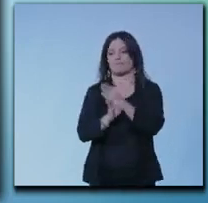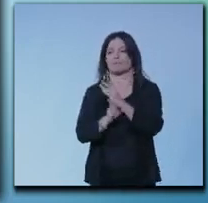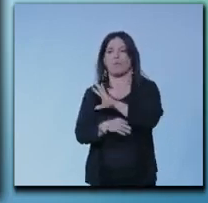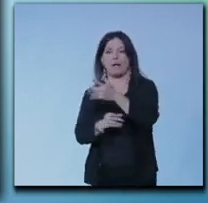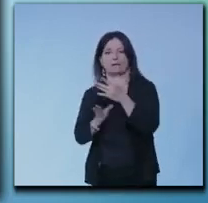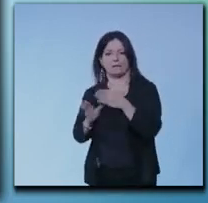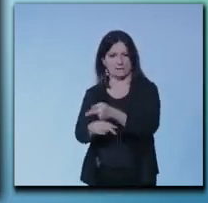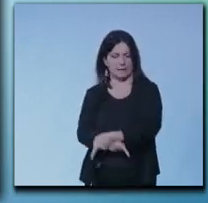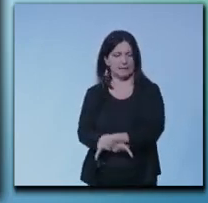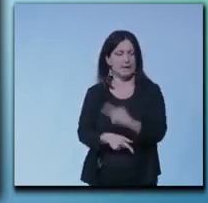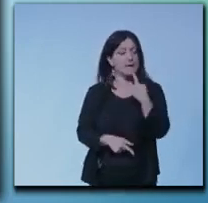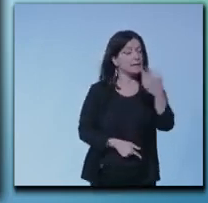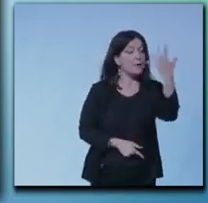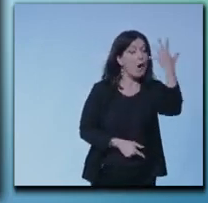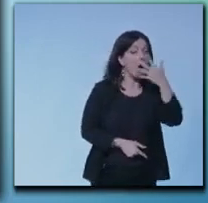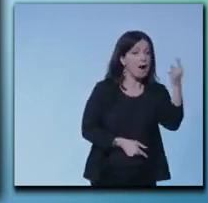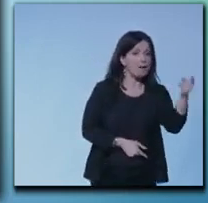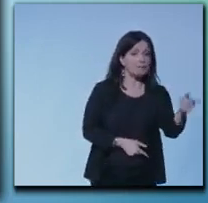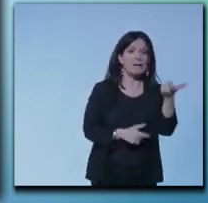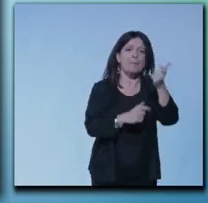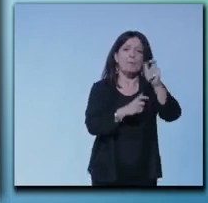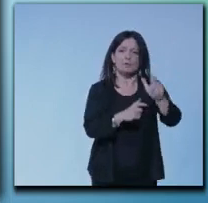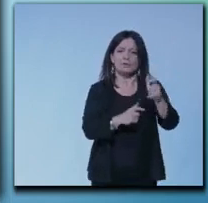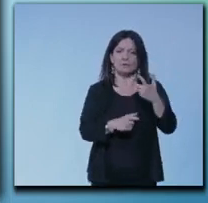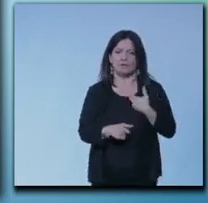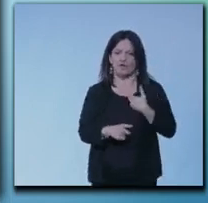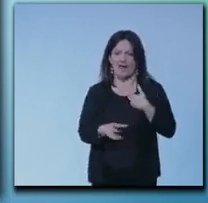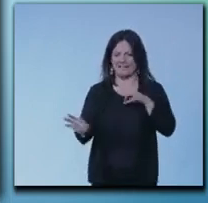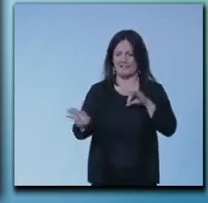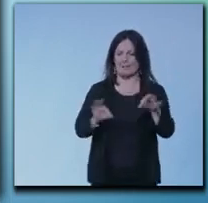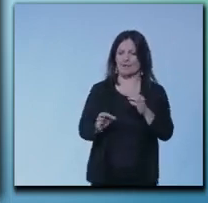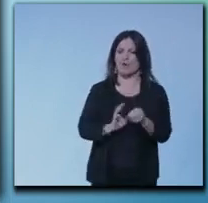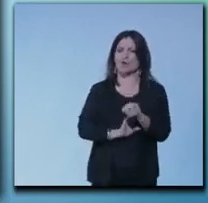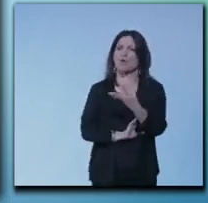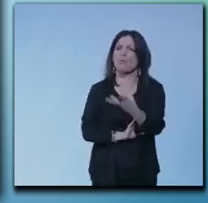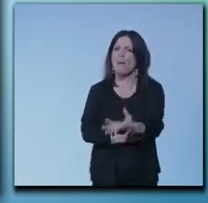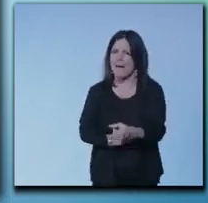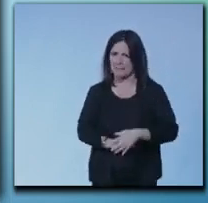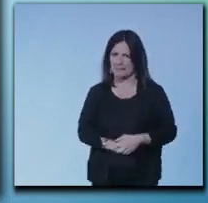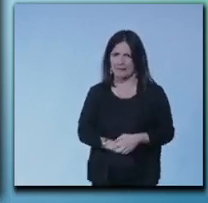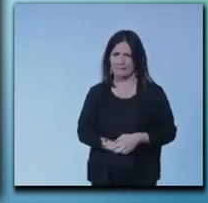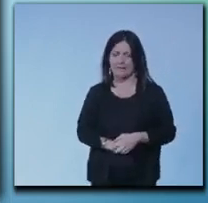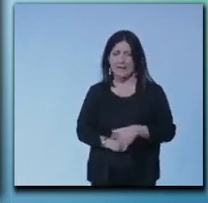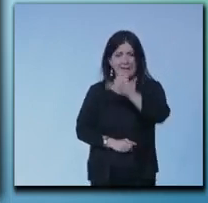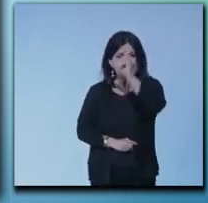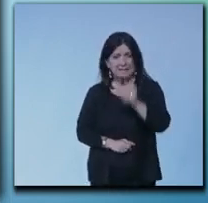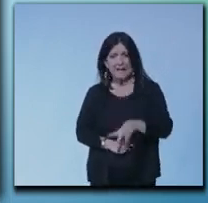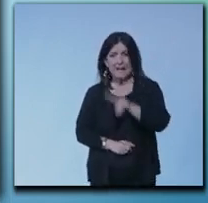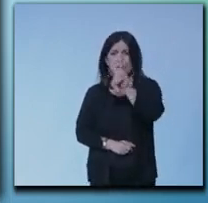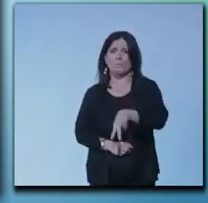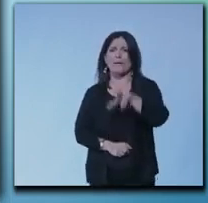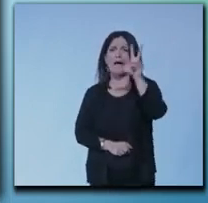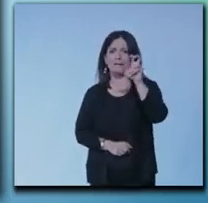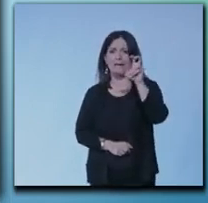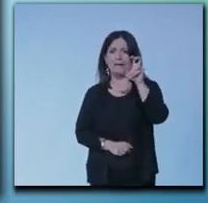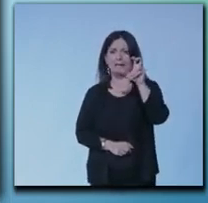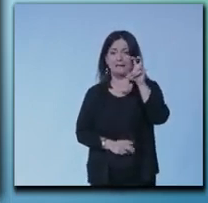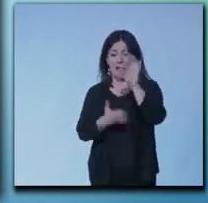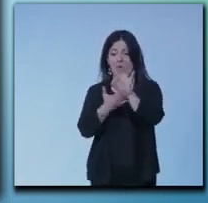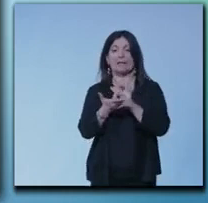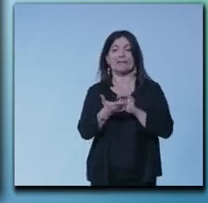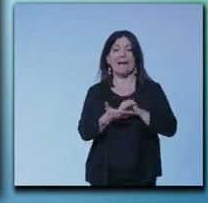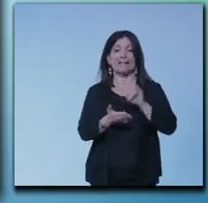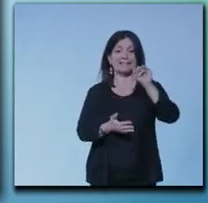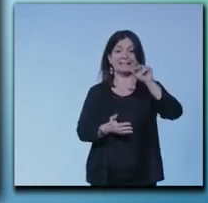numeriche della sfida che ci aspetta Italia 2030 secondo i dati Istat saremo